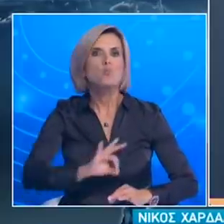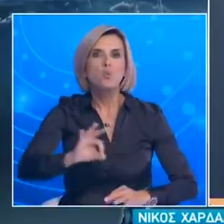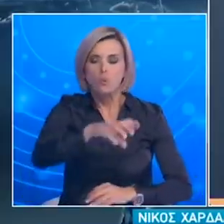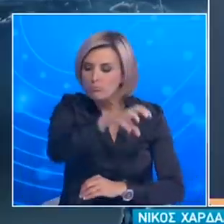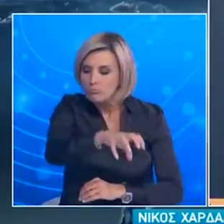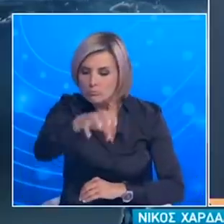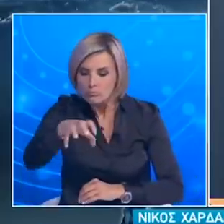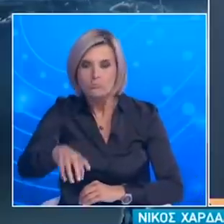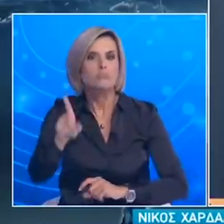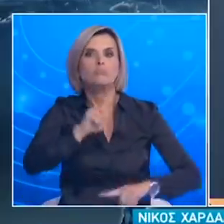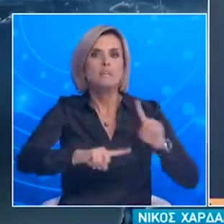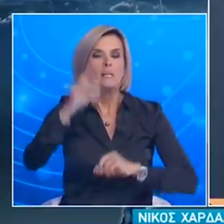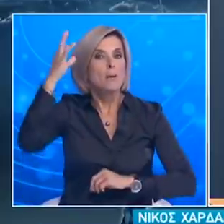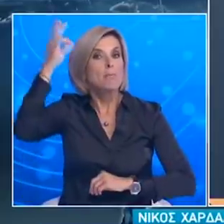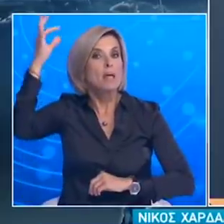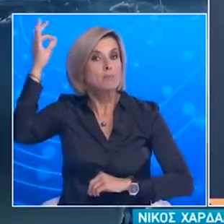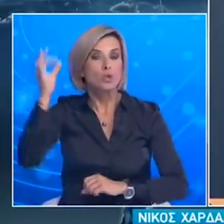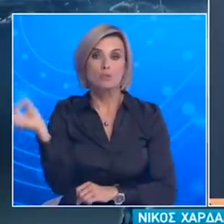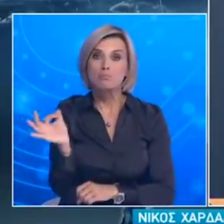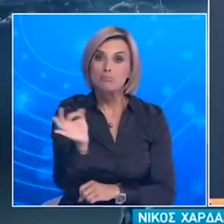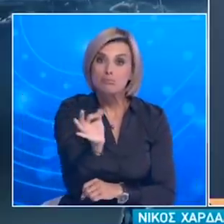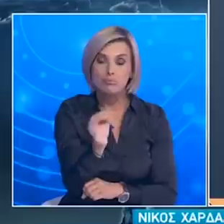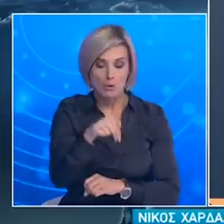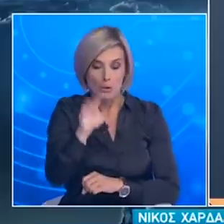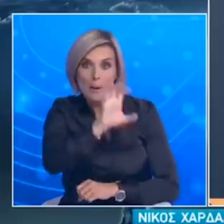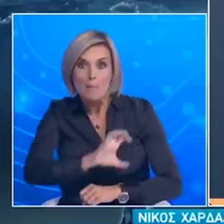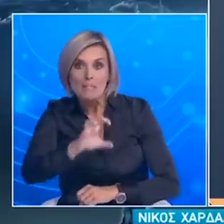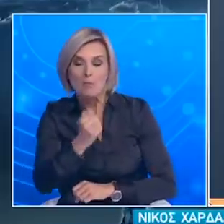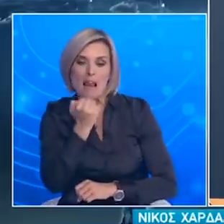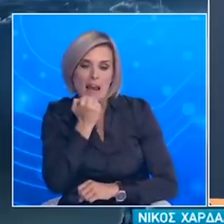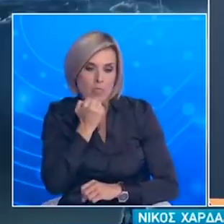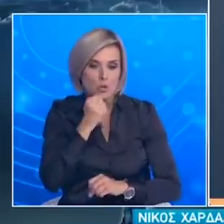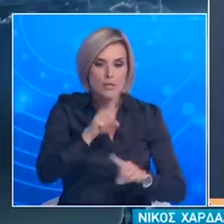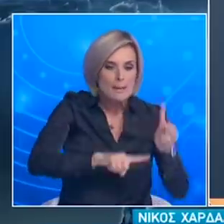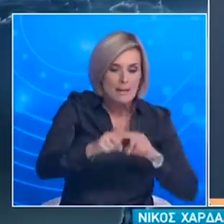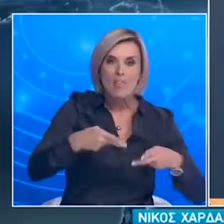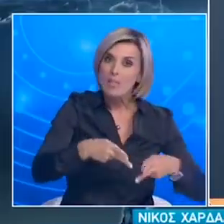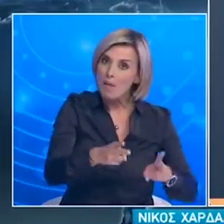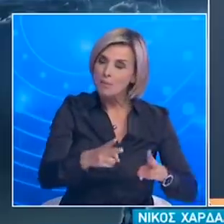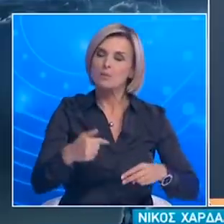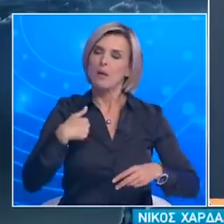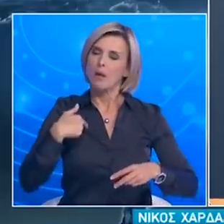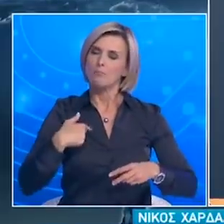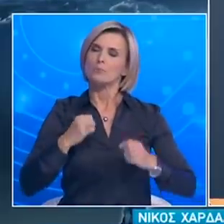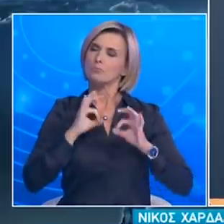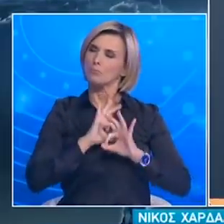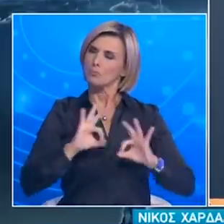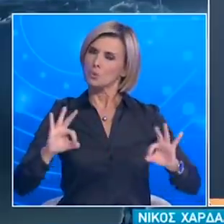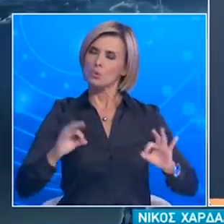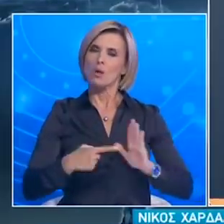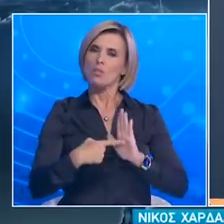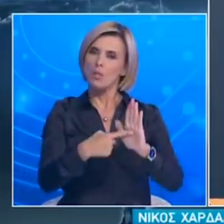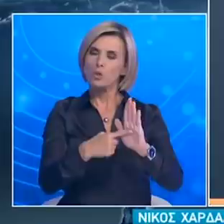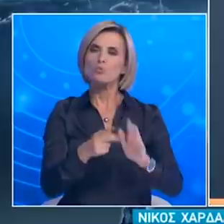Σε περιπτώσεις κάποιων κρούσματρων Απούν υποδιερεύνηση λόγω λάθος Στοιχείο οτιδήποτε Το κράτος είναι εδώ για να μπορέσει να εξασφαλίσει